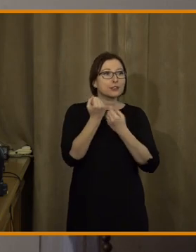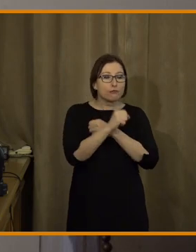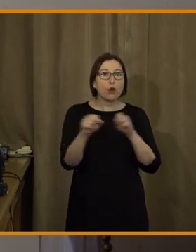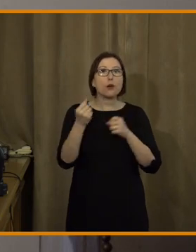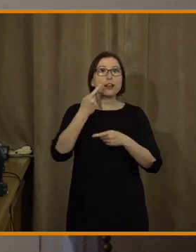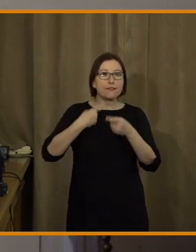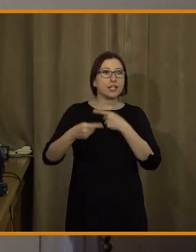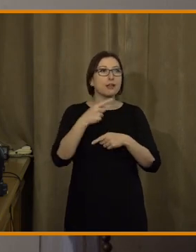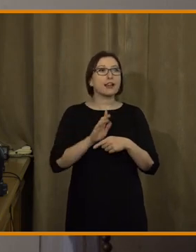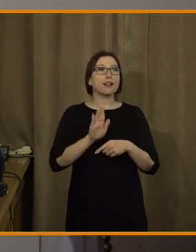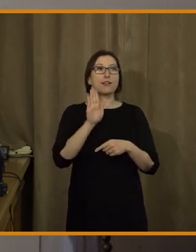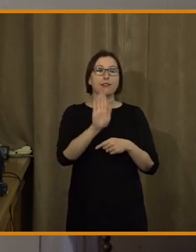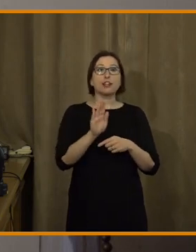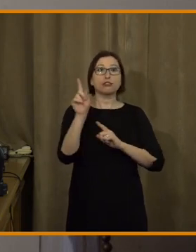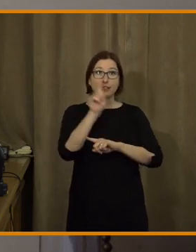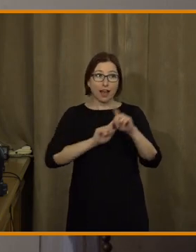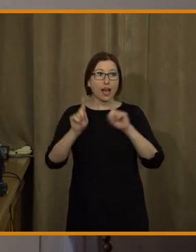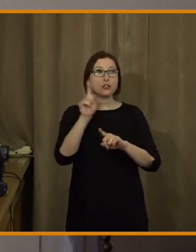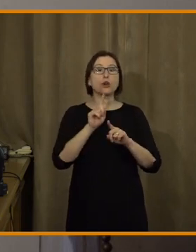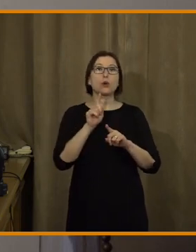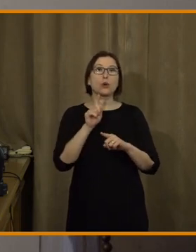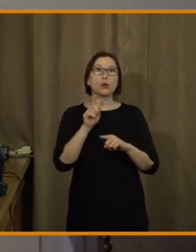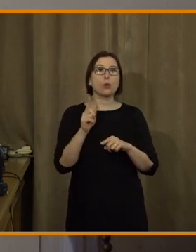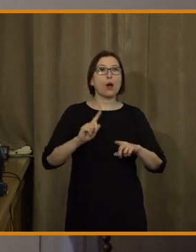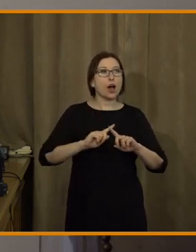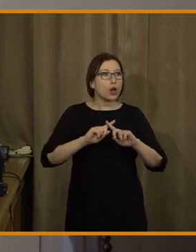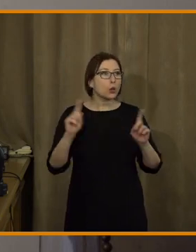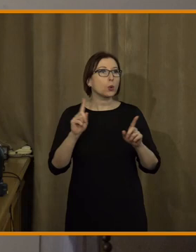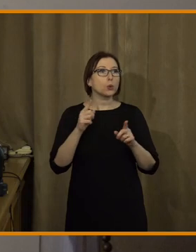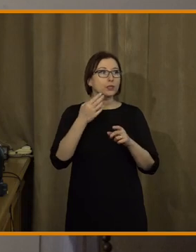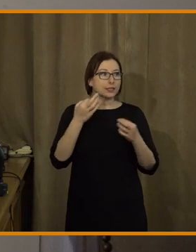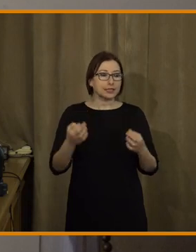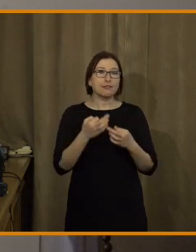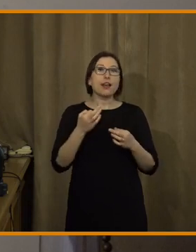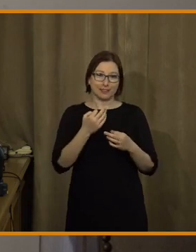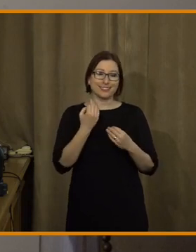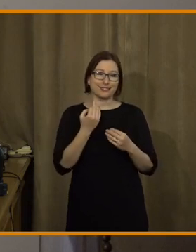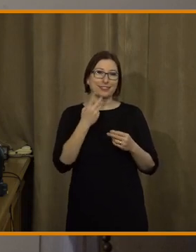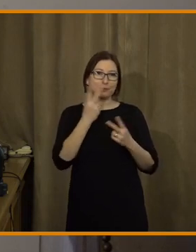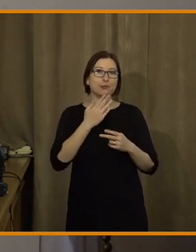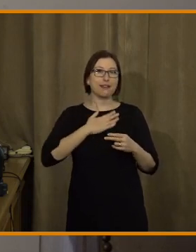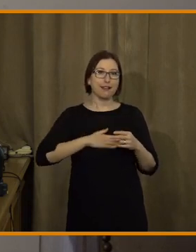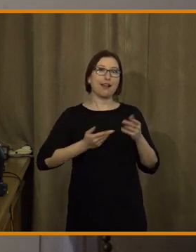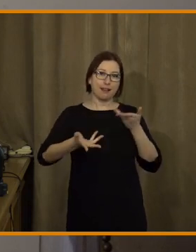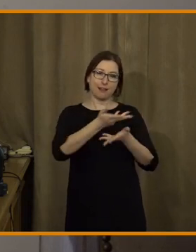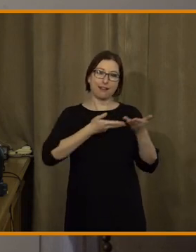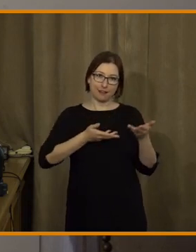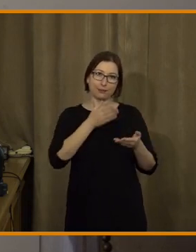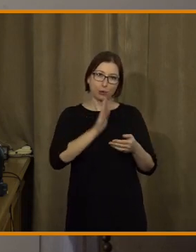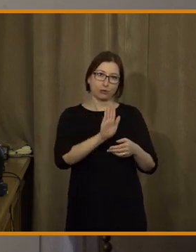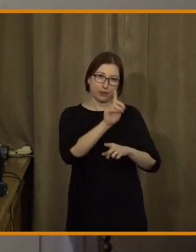výměnu vašich názorů a různých tvrzení více než vítáme a jsem ráda, že můžeme